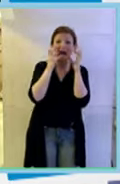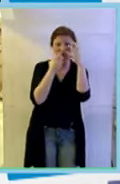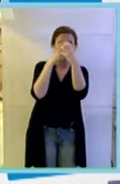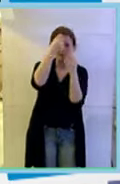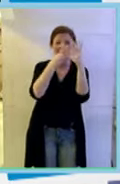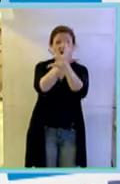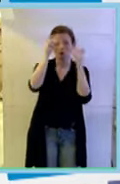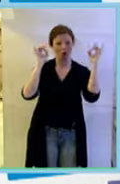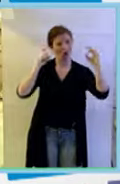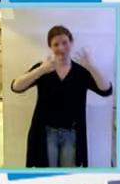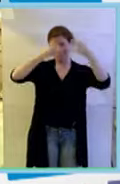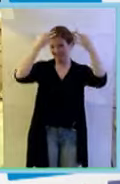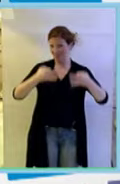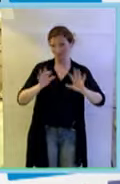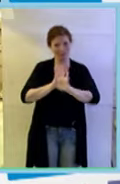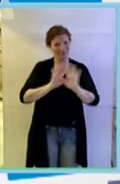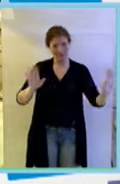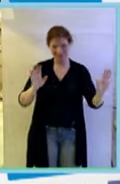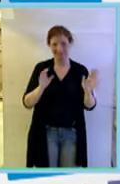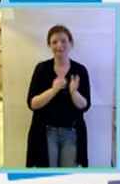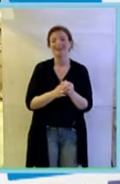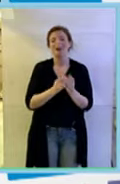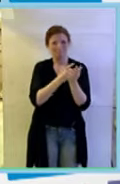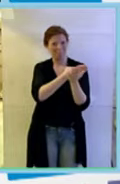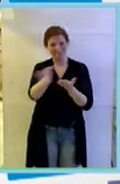faccia senti Laria una cosa